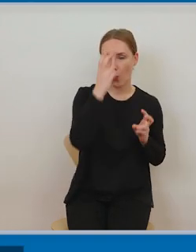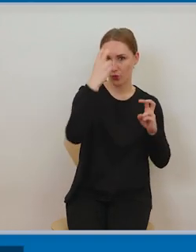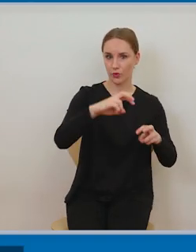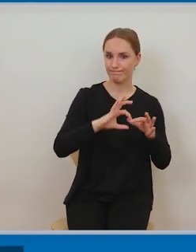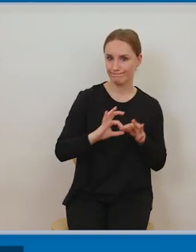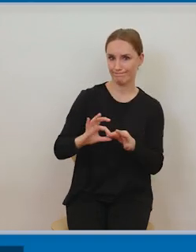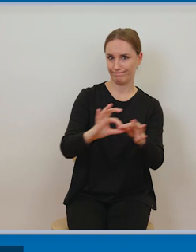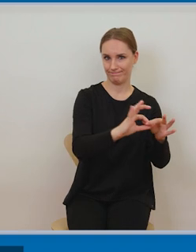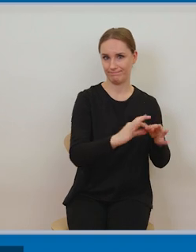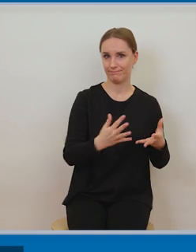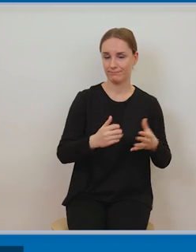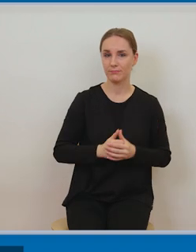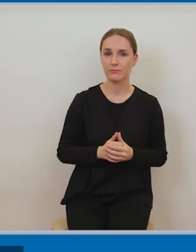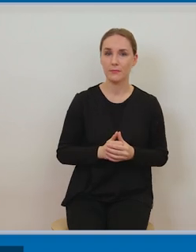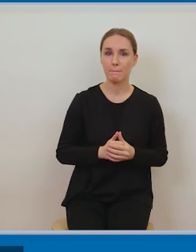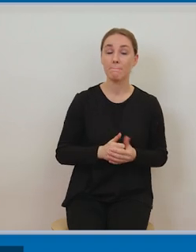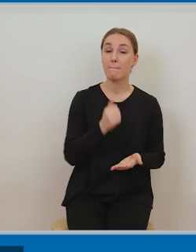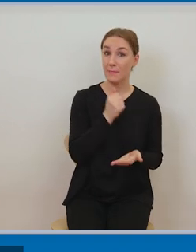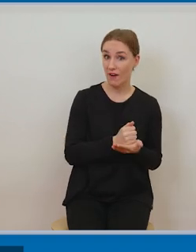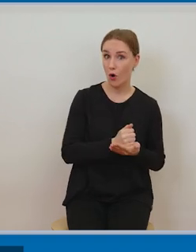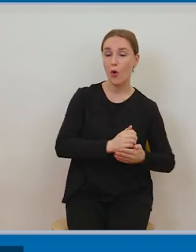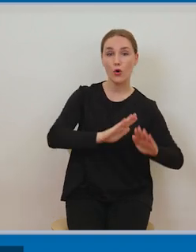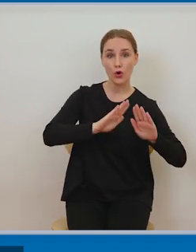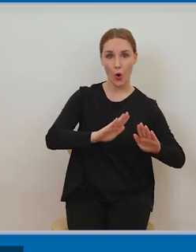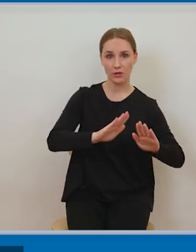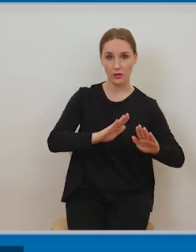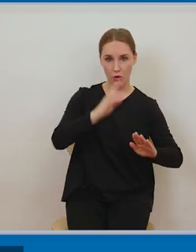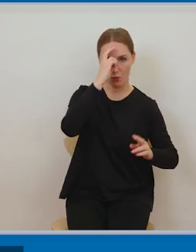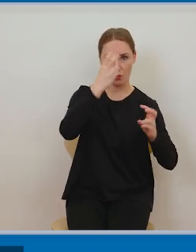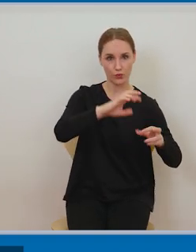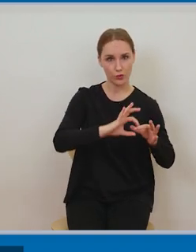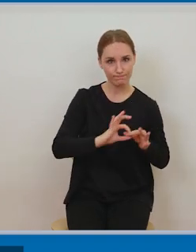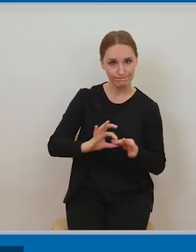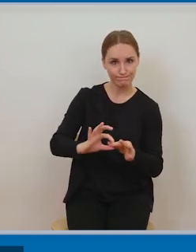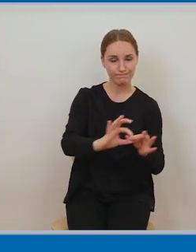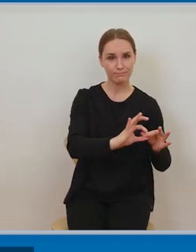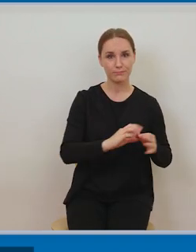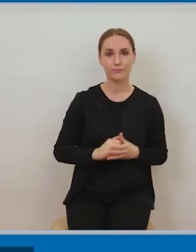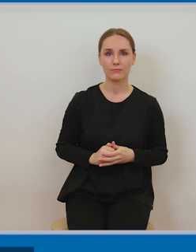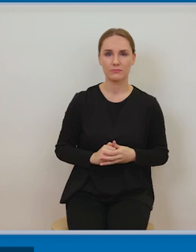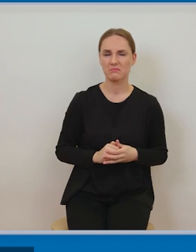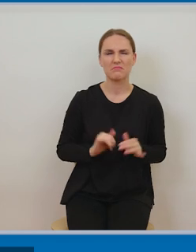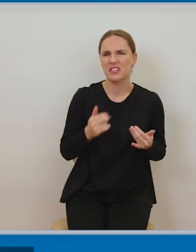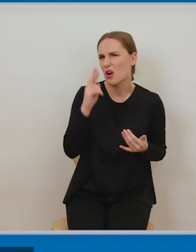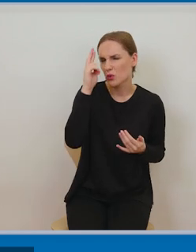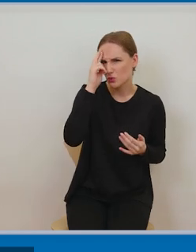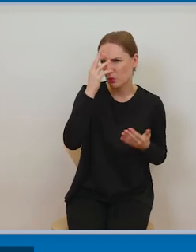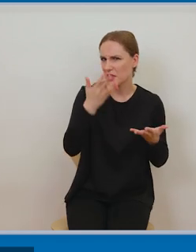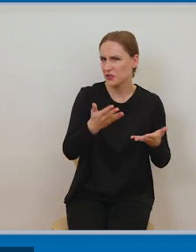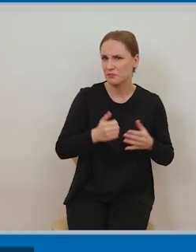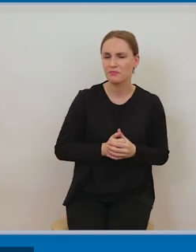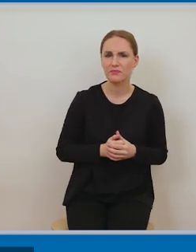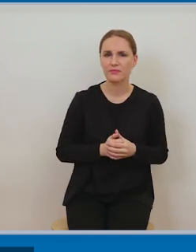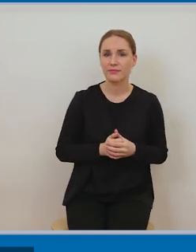prawo chroniące integralność utworu, rozumianą w ten sposób i to prawo jest rozumiane w ten sposób,